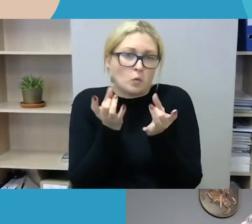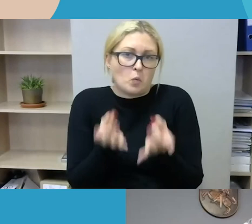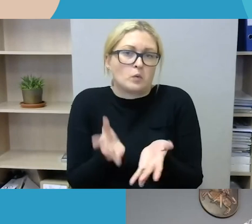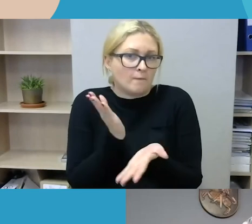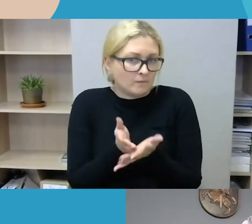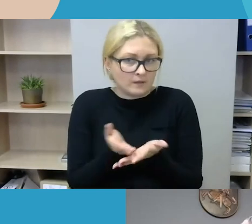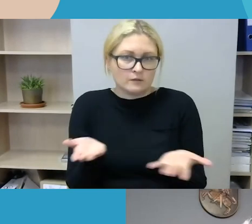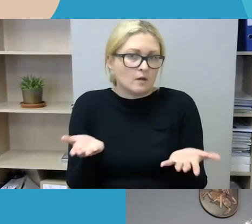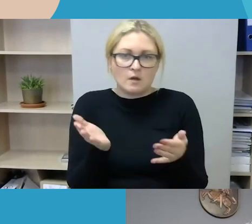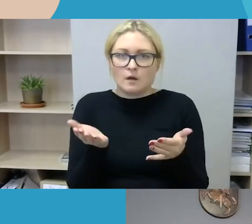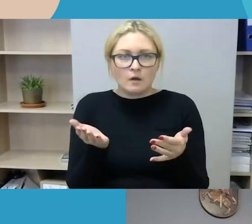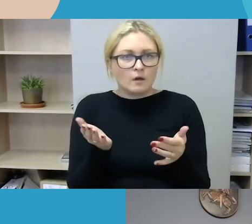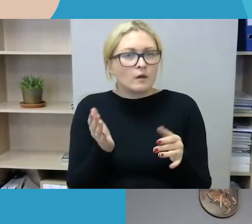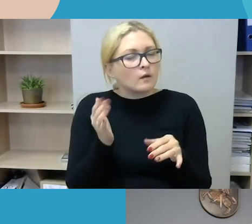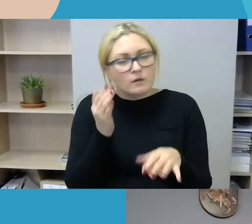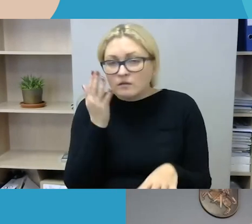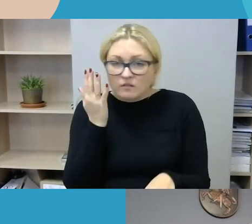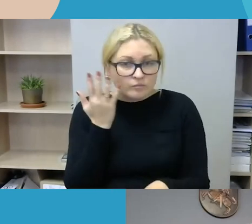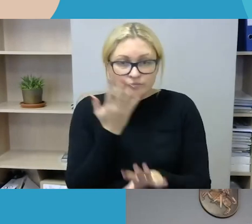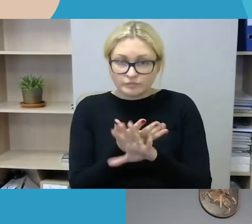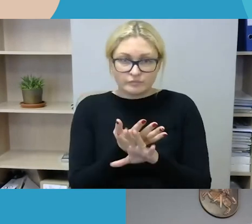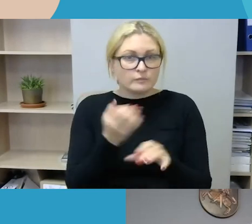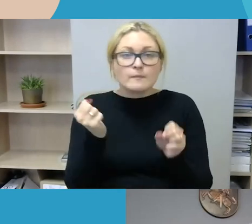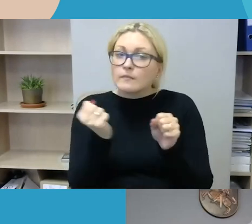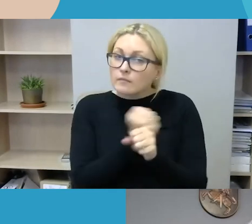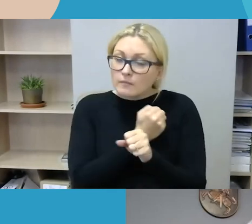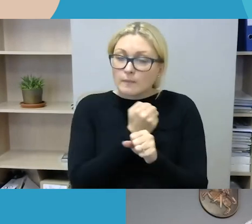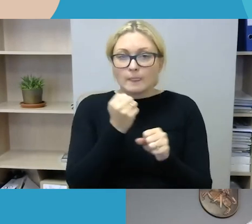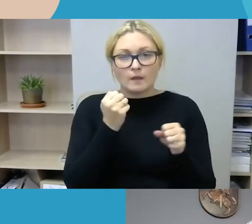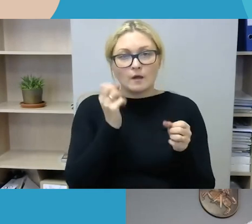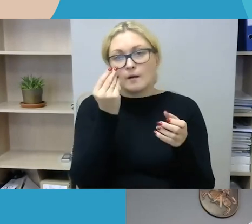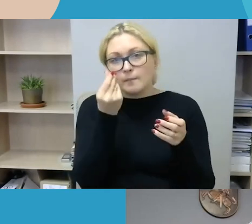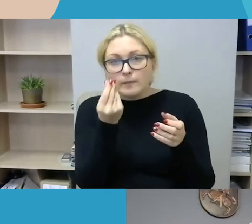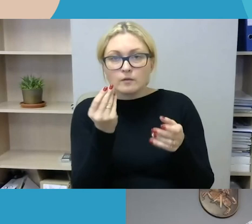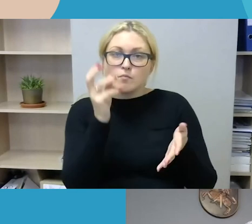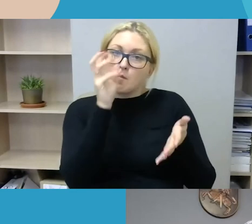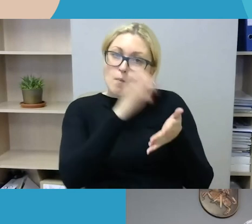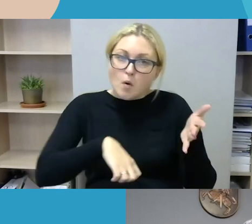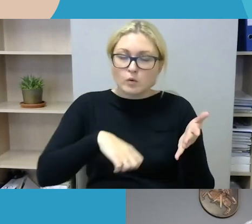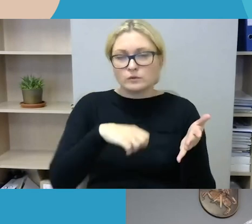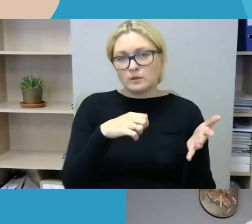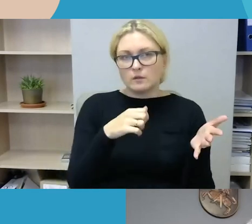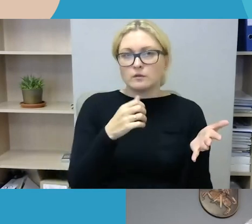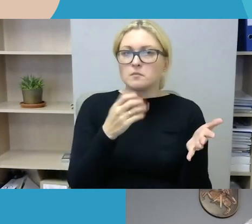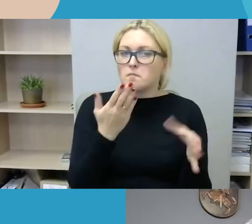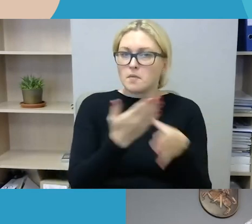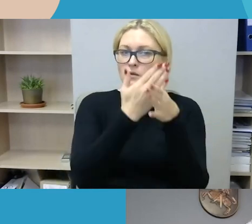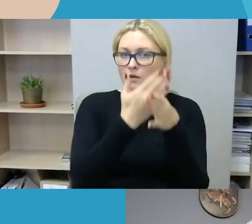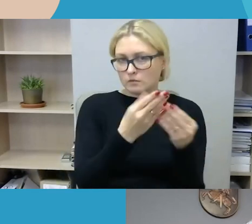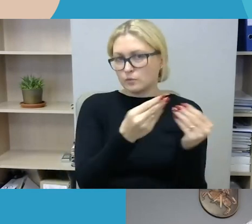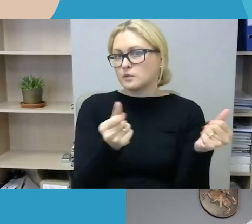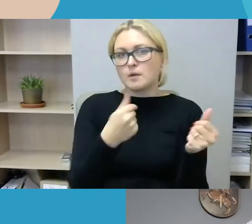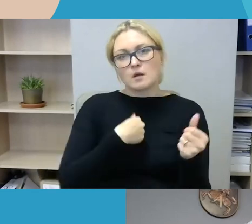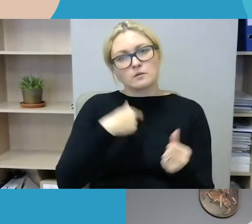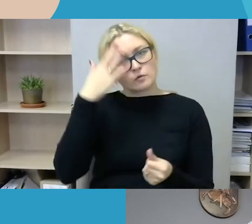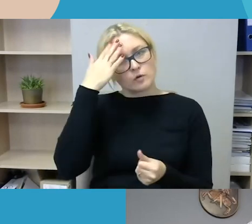išvilniai tariant, nekorektišką. Tai administracinė atsakomybė vis dėlto, aš manau, padėtų išspręsti irgi tam tikrus